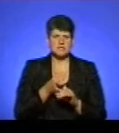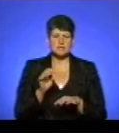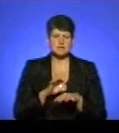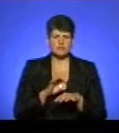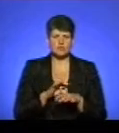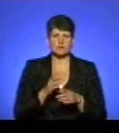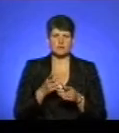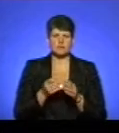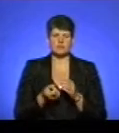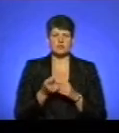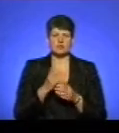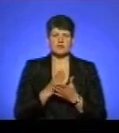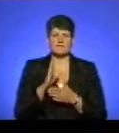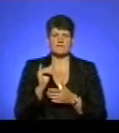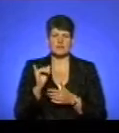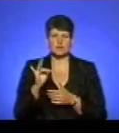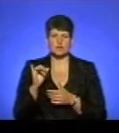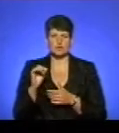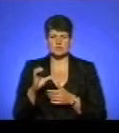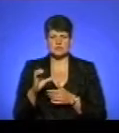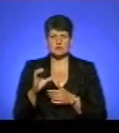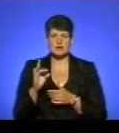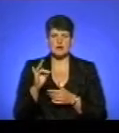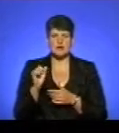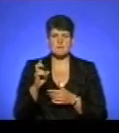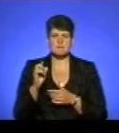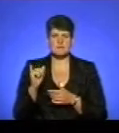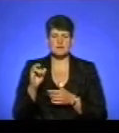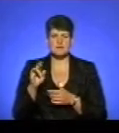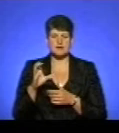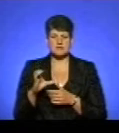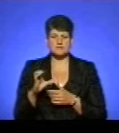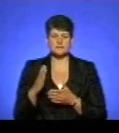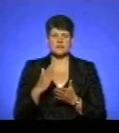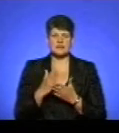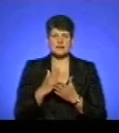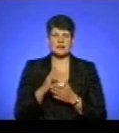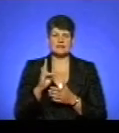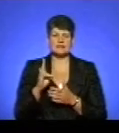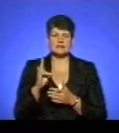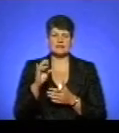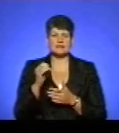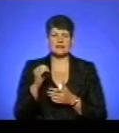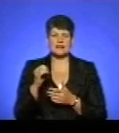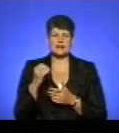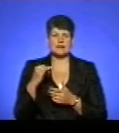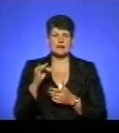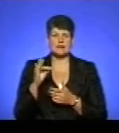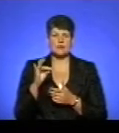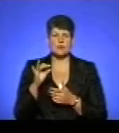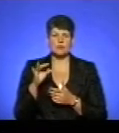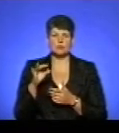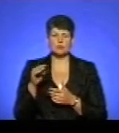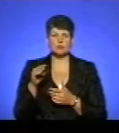є вірус, це є вірус Рабіосвіріди. Є нейротропний вірус, який уражує